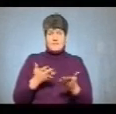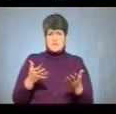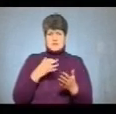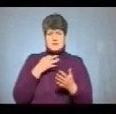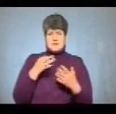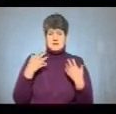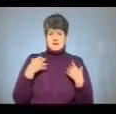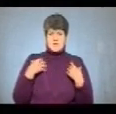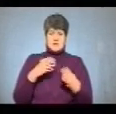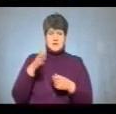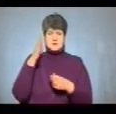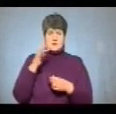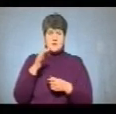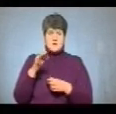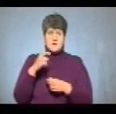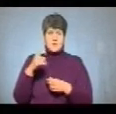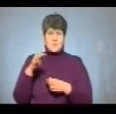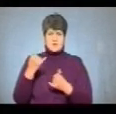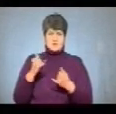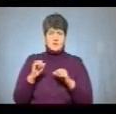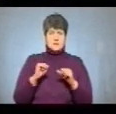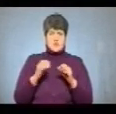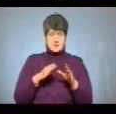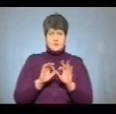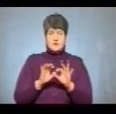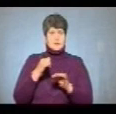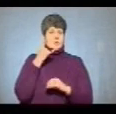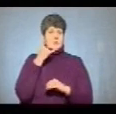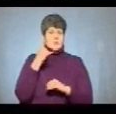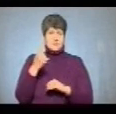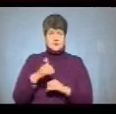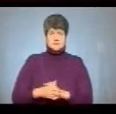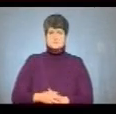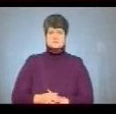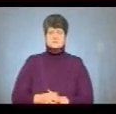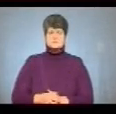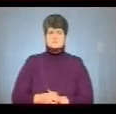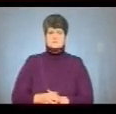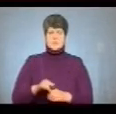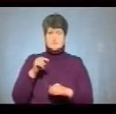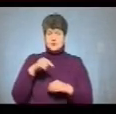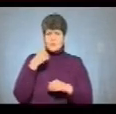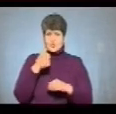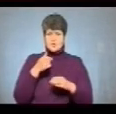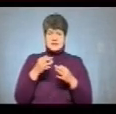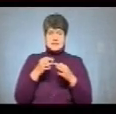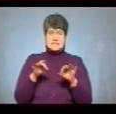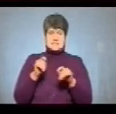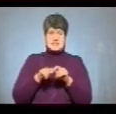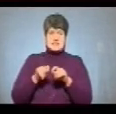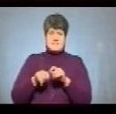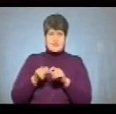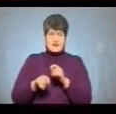облдержадміністрації Ольга Хома, яка зараз у відрядженні, тому прокоментувала телефоном. Цьогоріч сертифікація